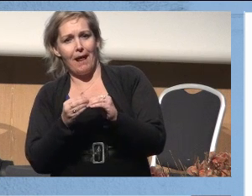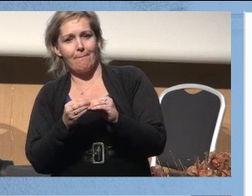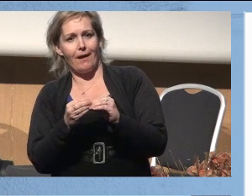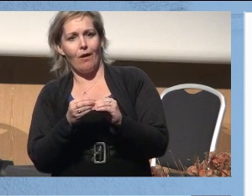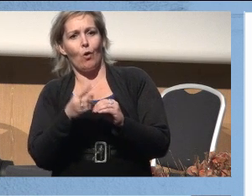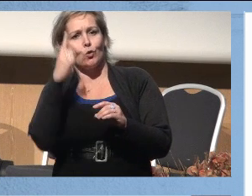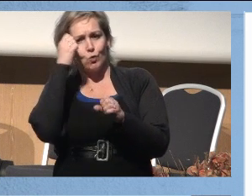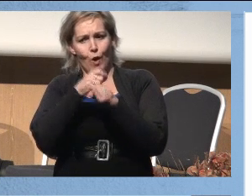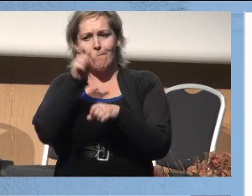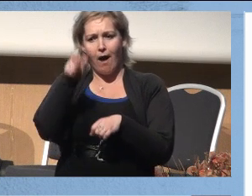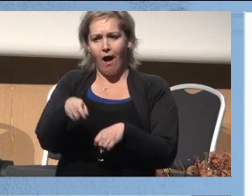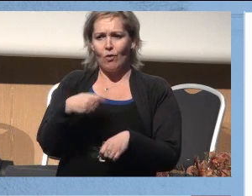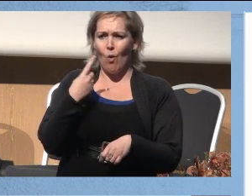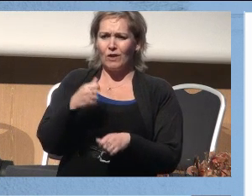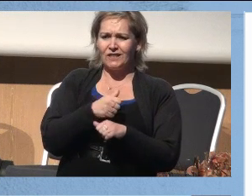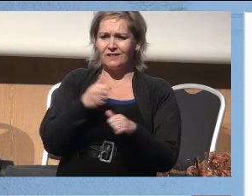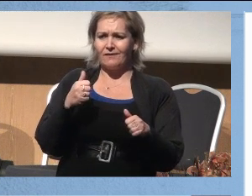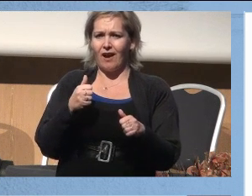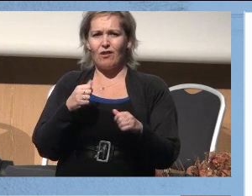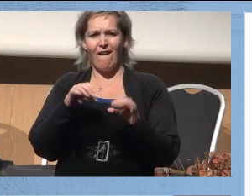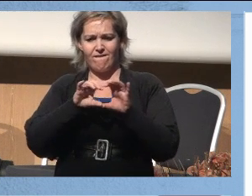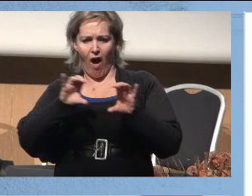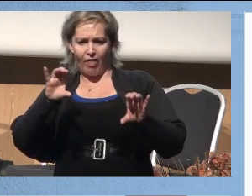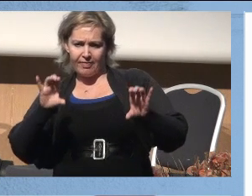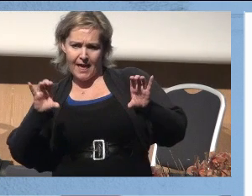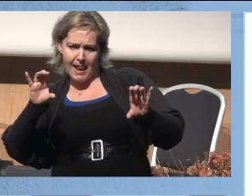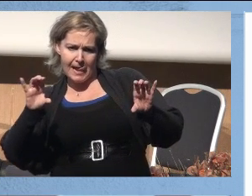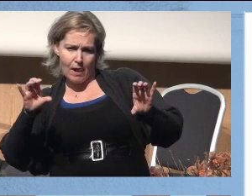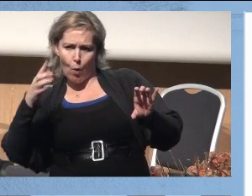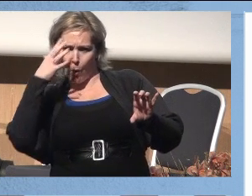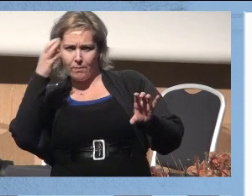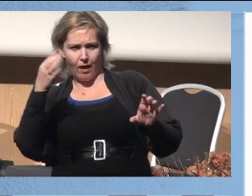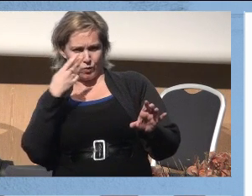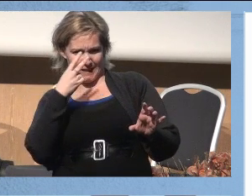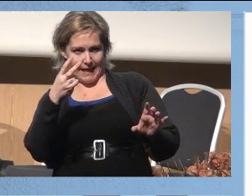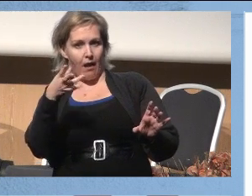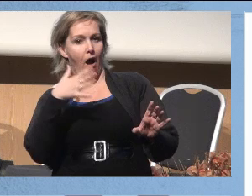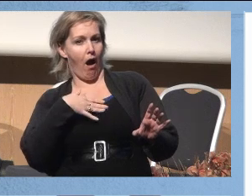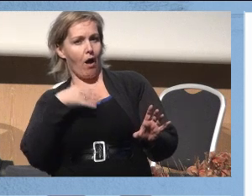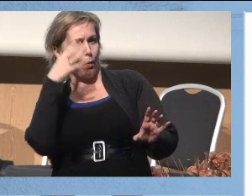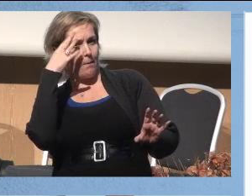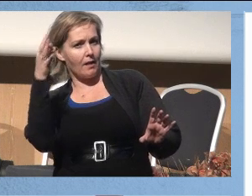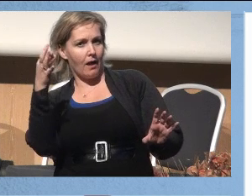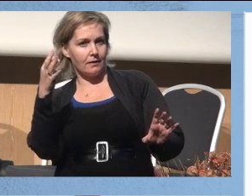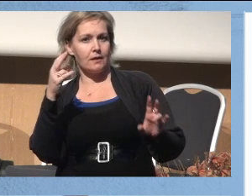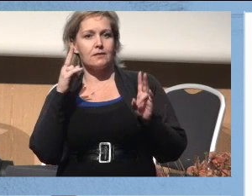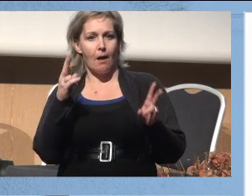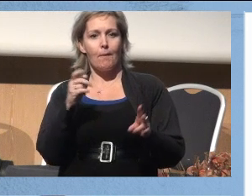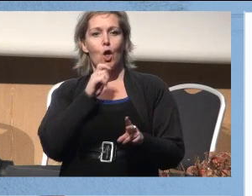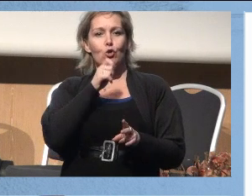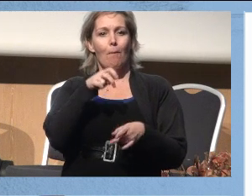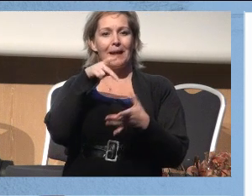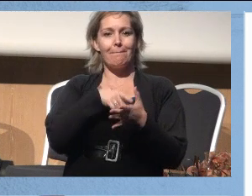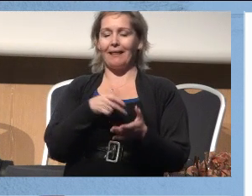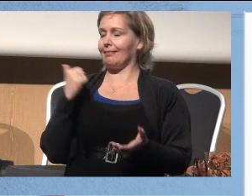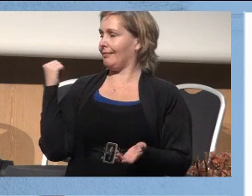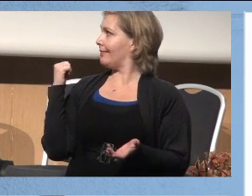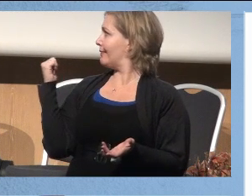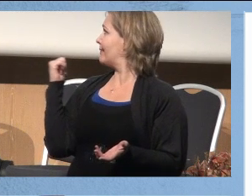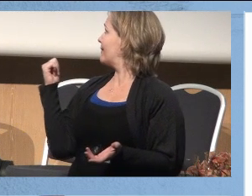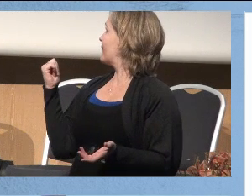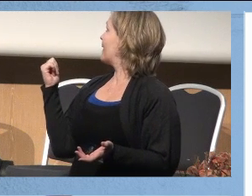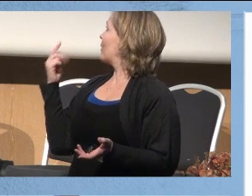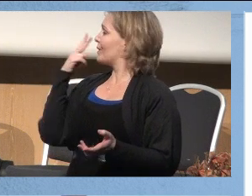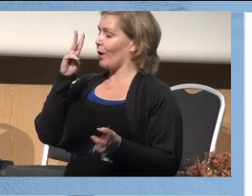stoler du på den, ikke sant? For han har det svære vater og han liksom bare oser kompetanse. Sånn er det med dommeren i midten. Og det er ikke fritt for at vi